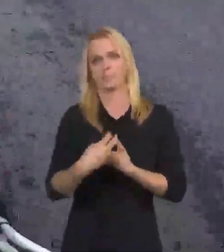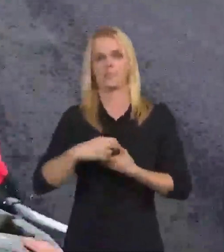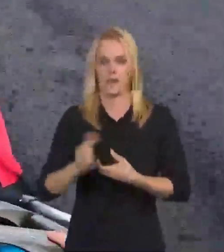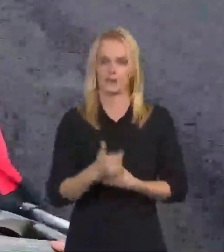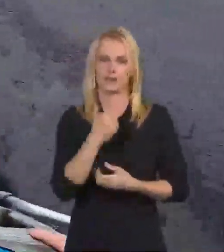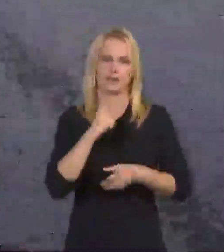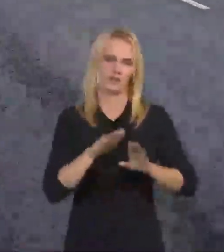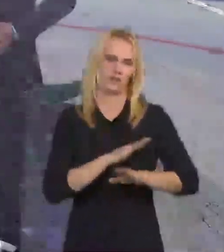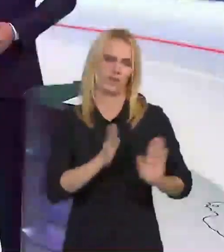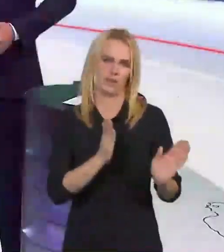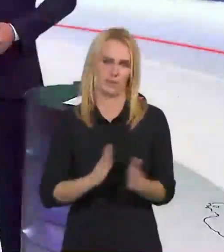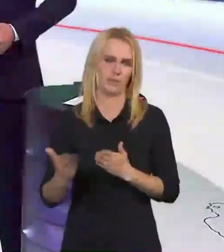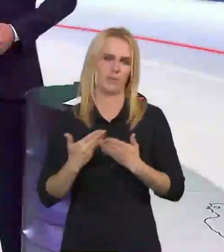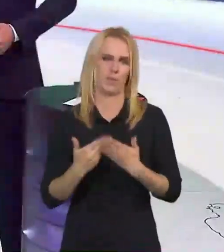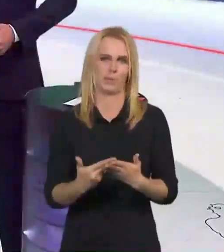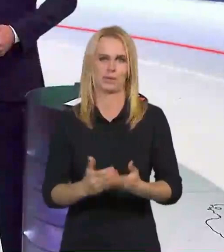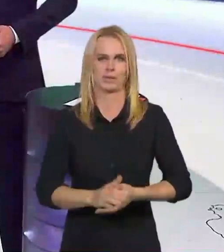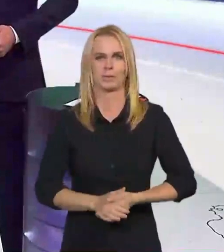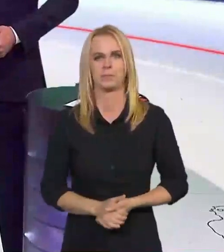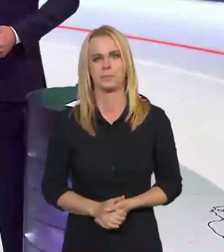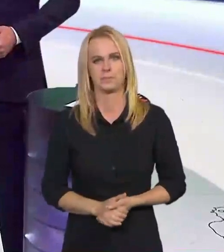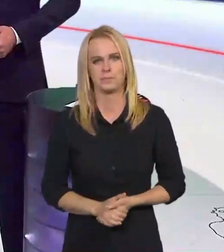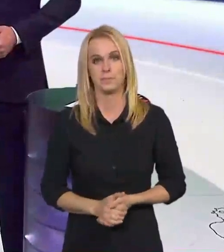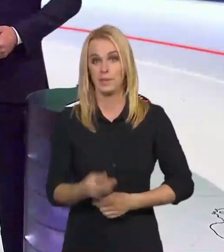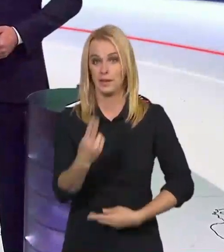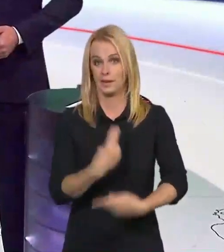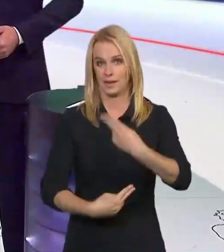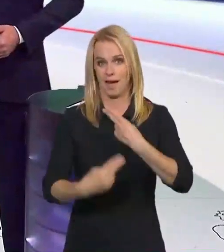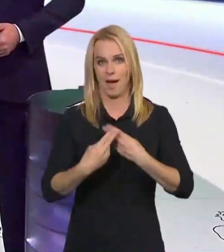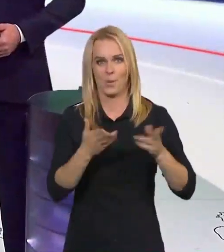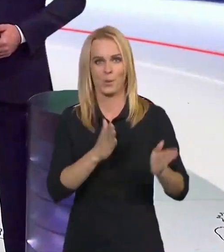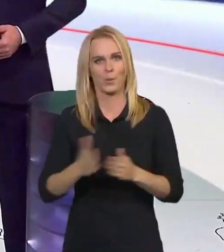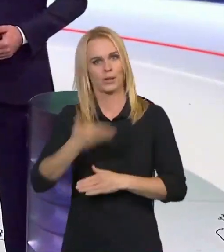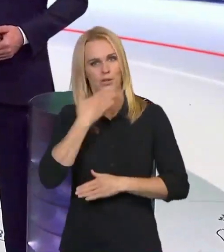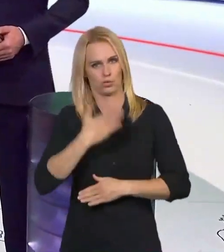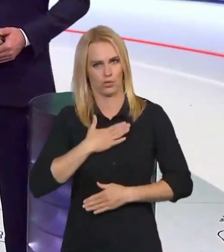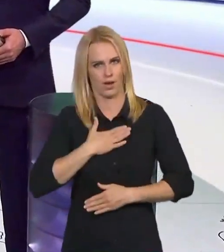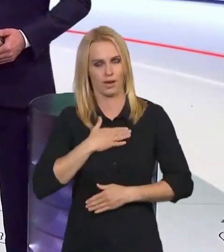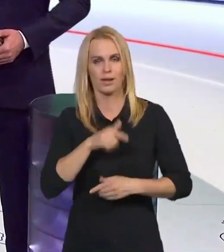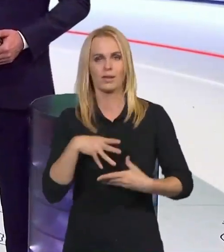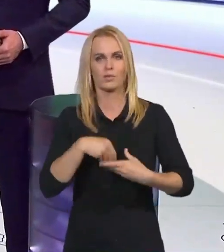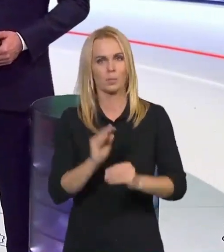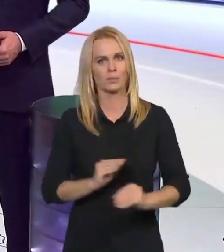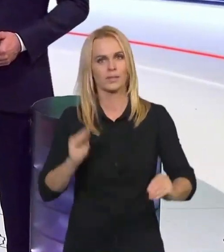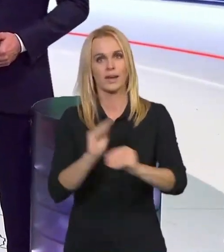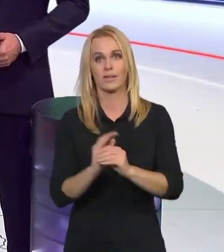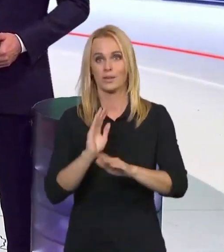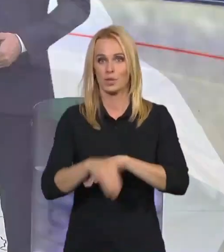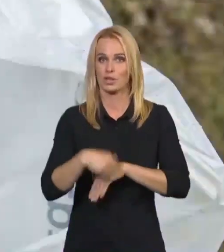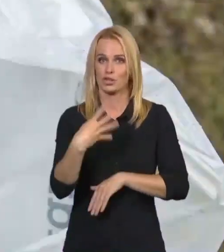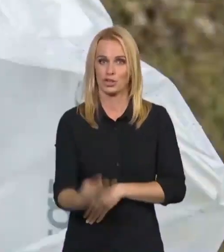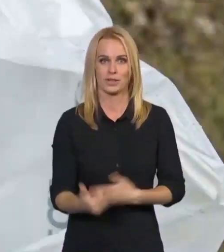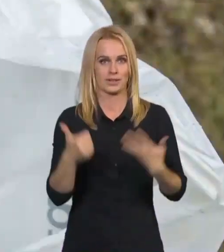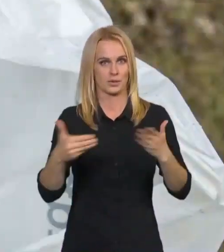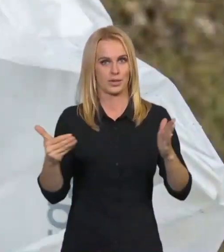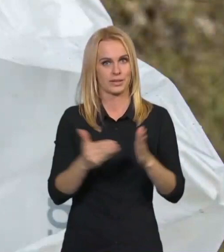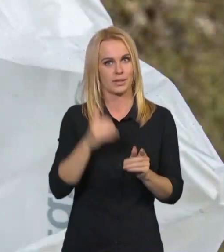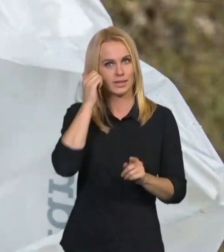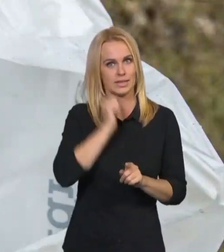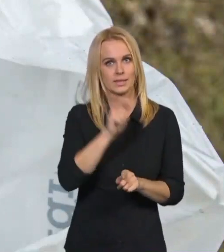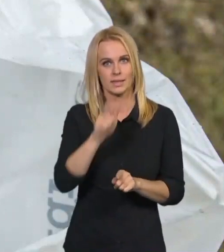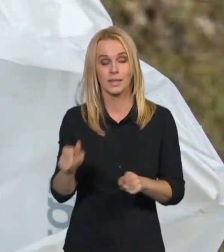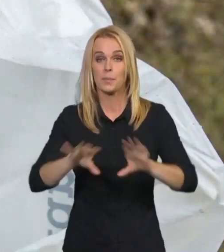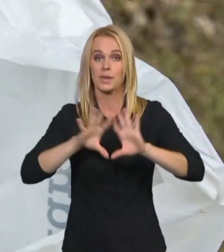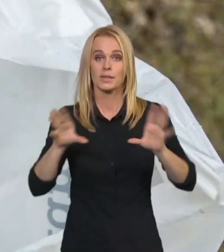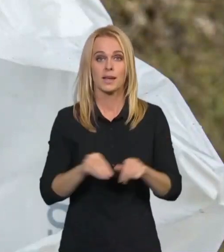Srovcová, Česká televize. Do jarního úklidu Česká se letos zapojilo přes 46 tisíc lidí. Dohromady se